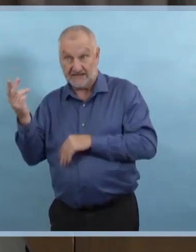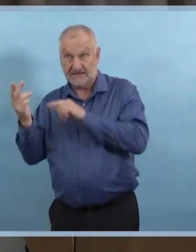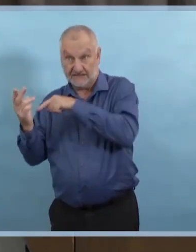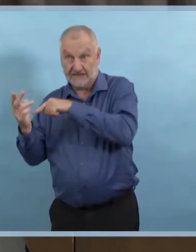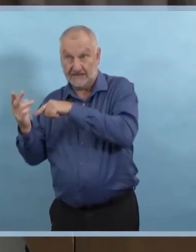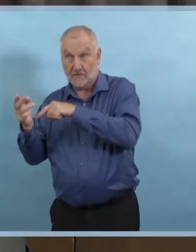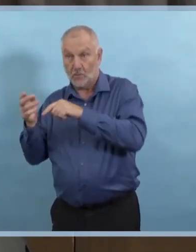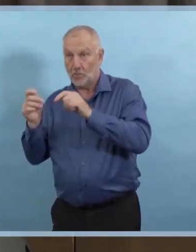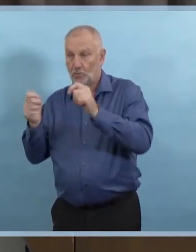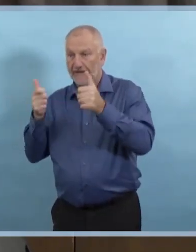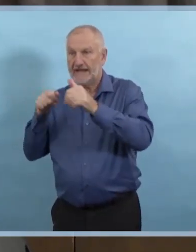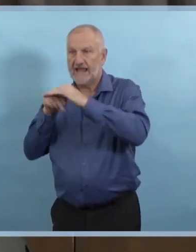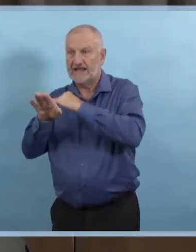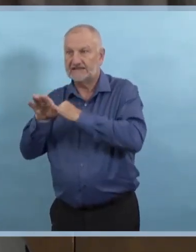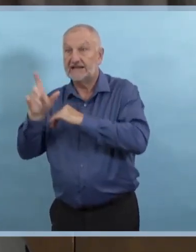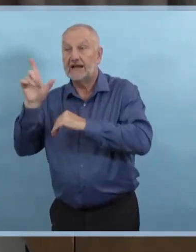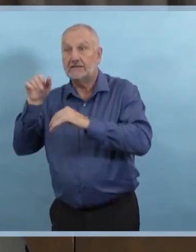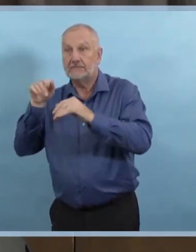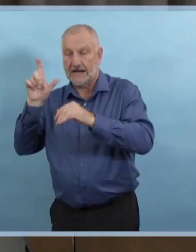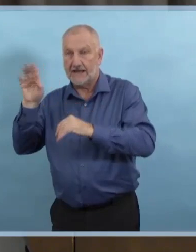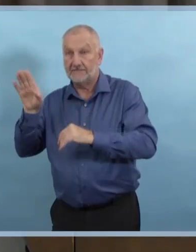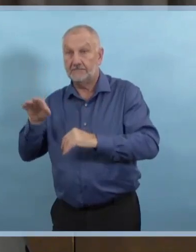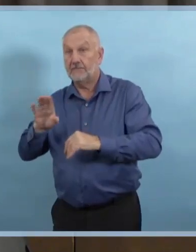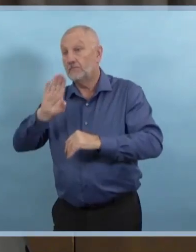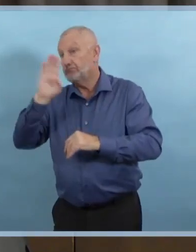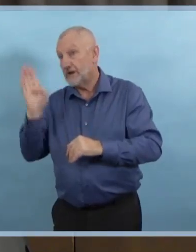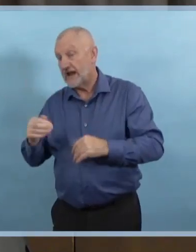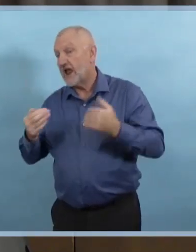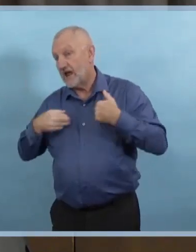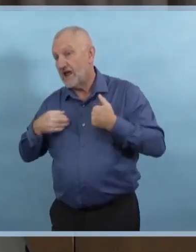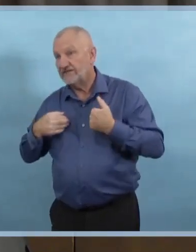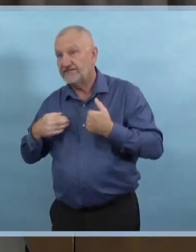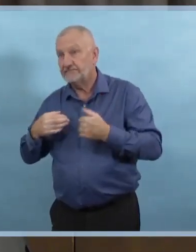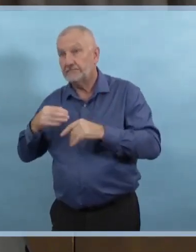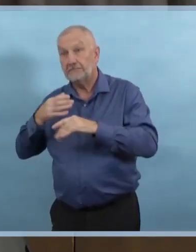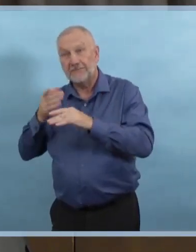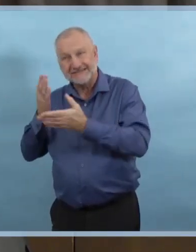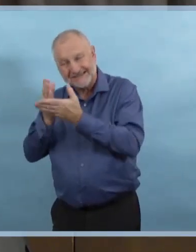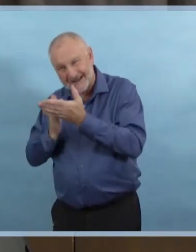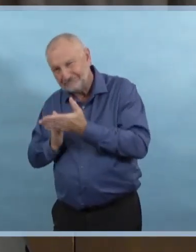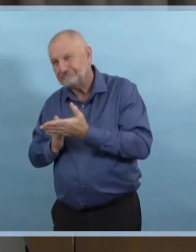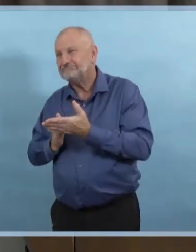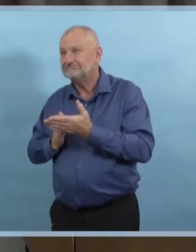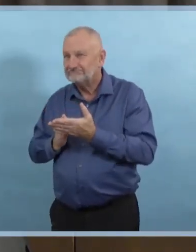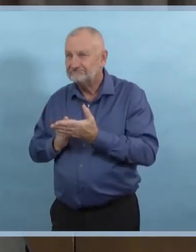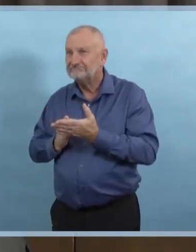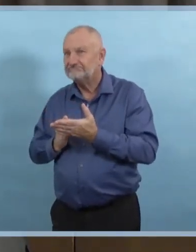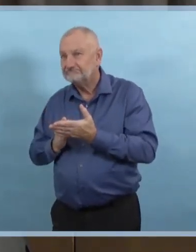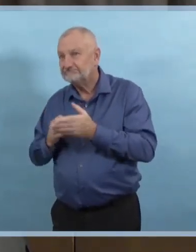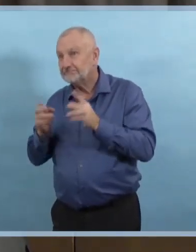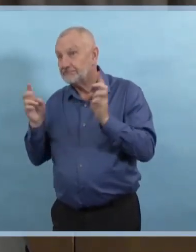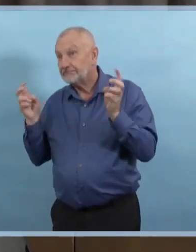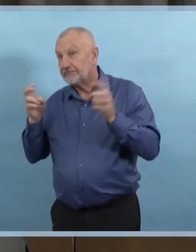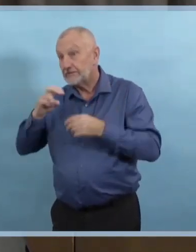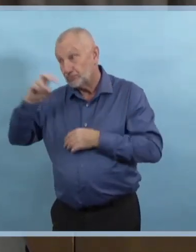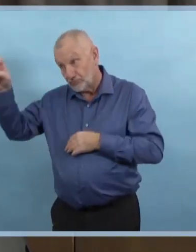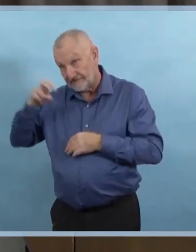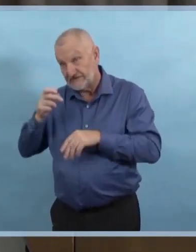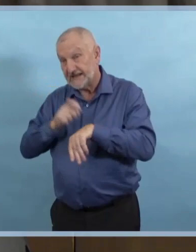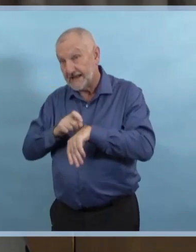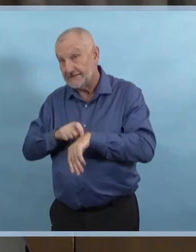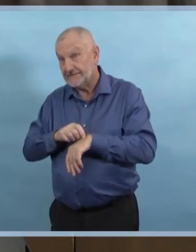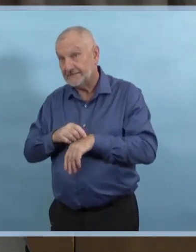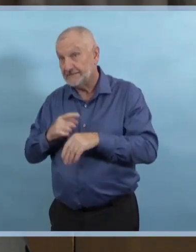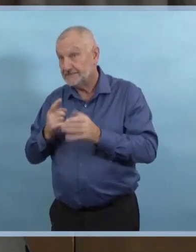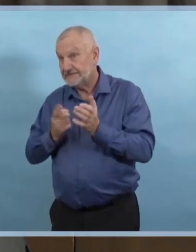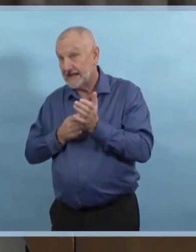temps de transport qui est exigé et ça peut prendre des heures. Et nous faisons maintenant une évaluation. Donc, je